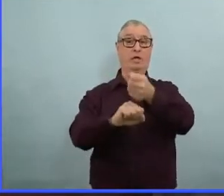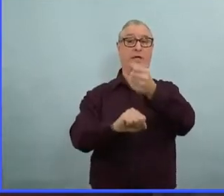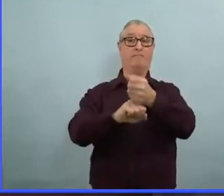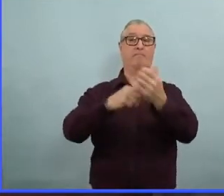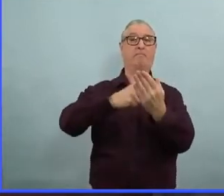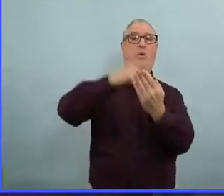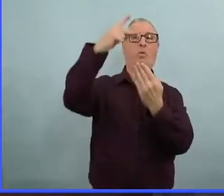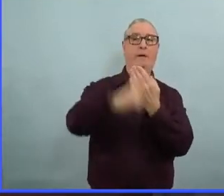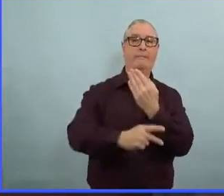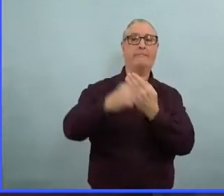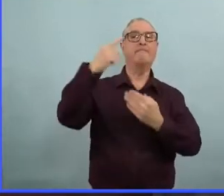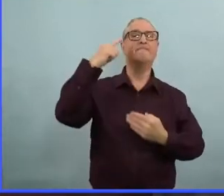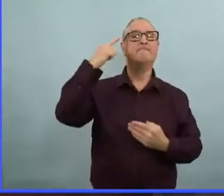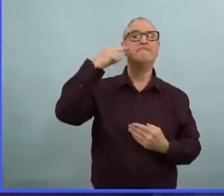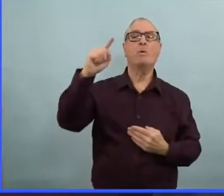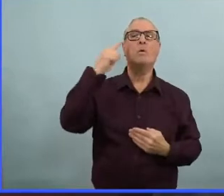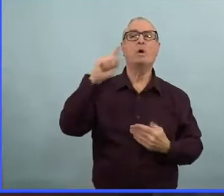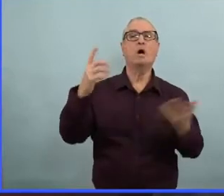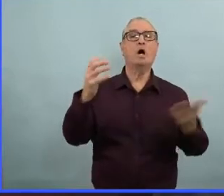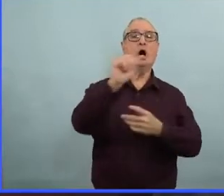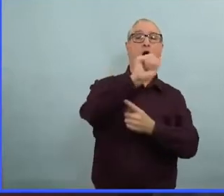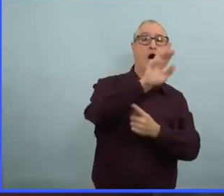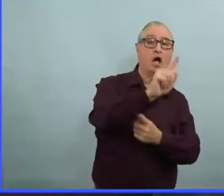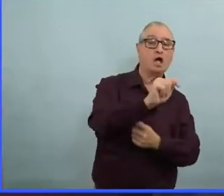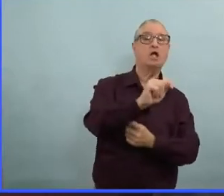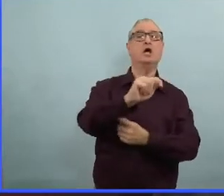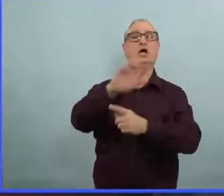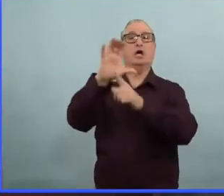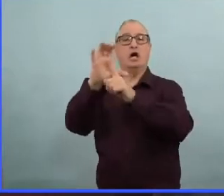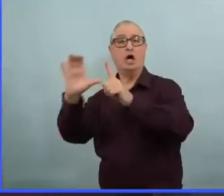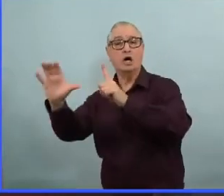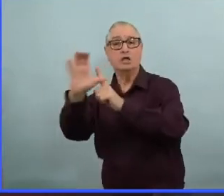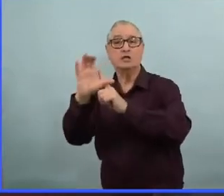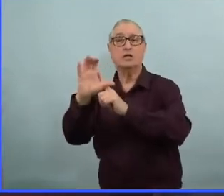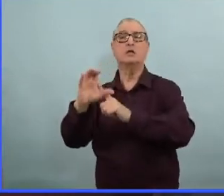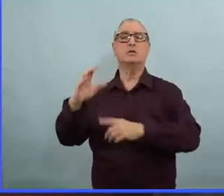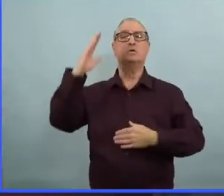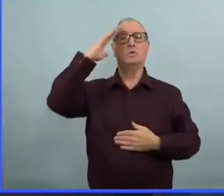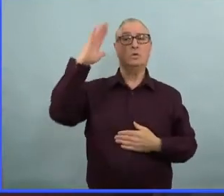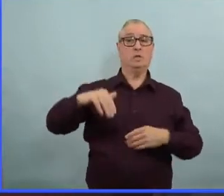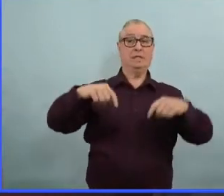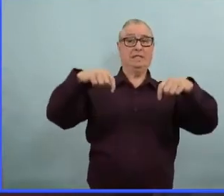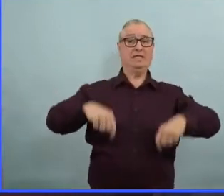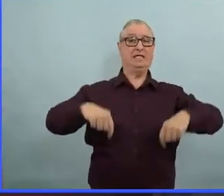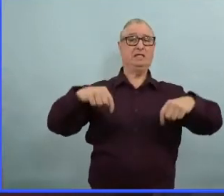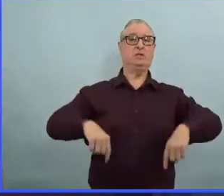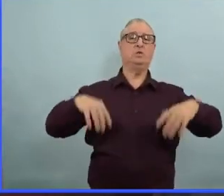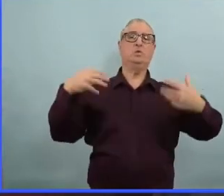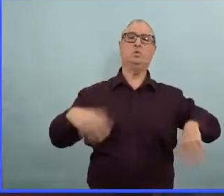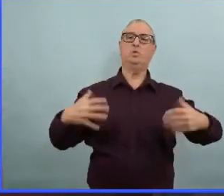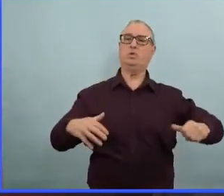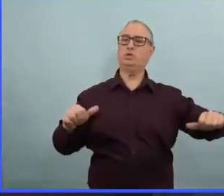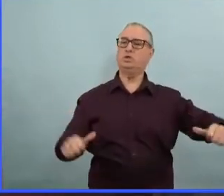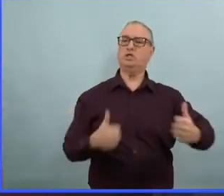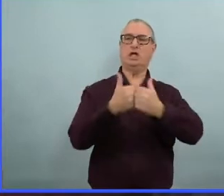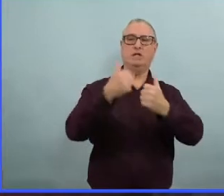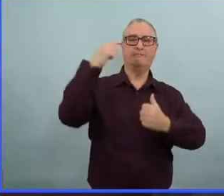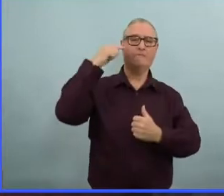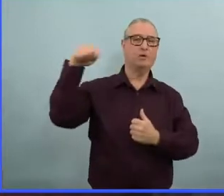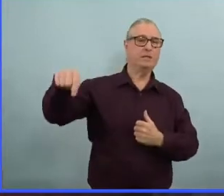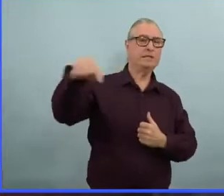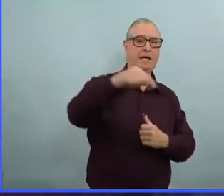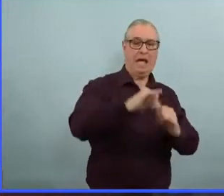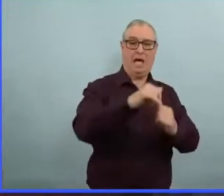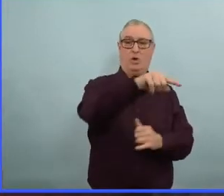entreprises ainsi que les organisations culturelles et artistiques du Manitoba. Alors, ça donnera un deuxième paiement aux entreprises